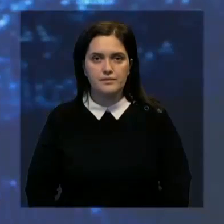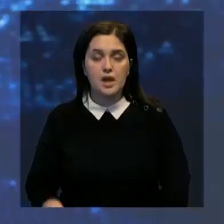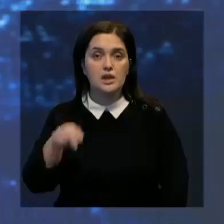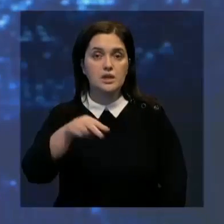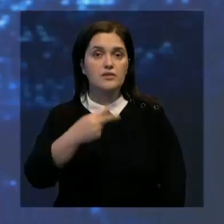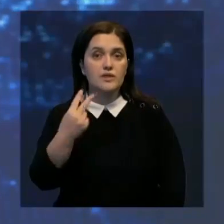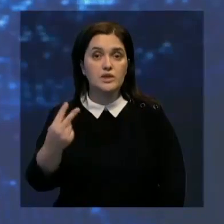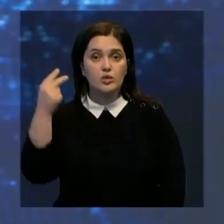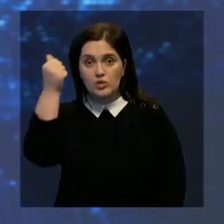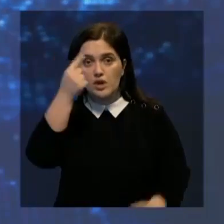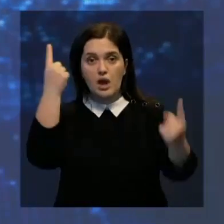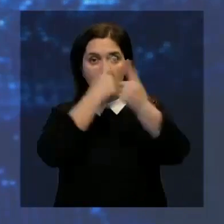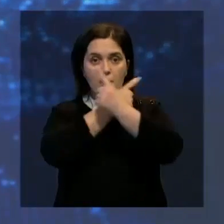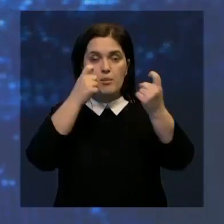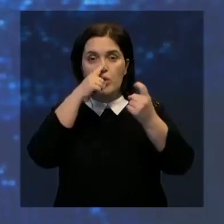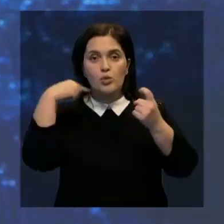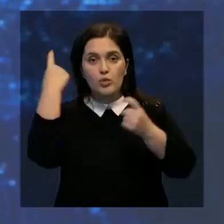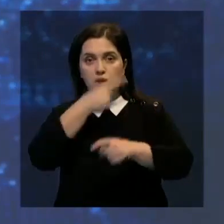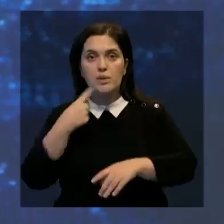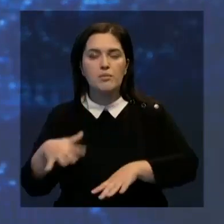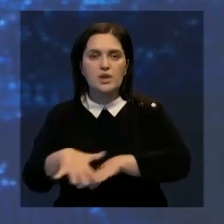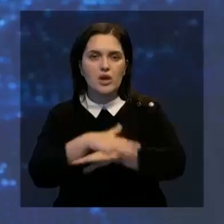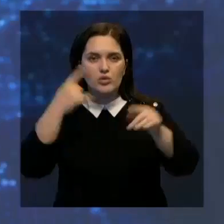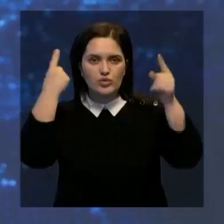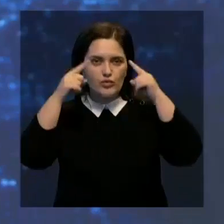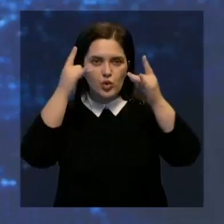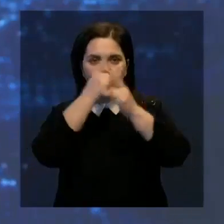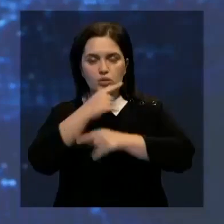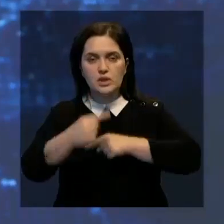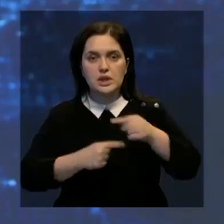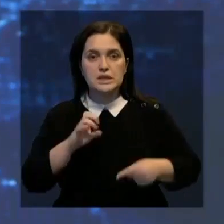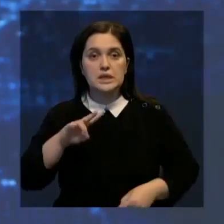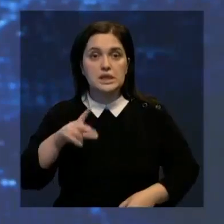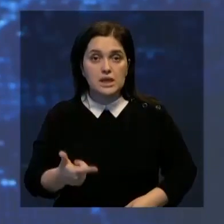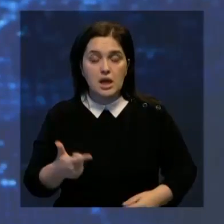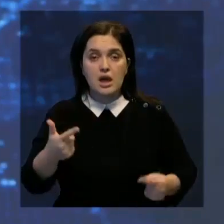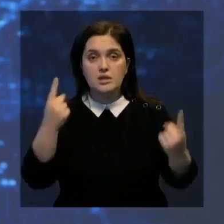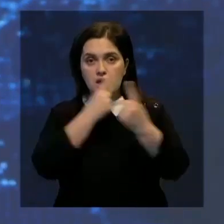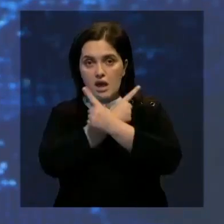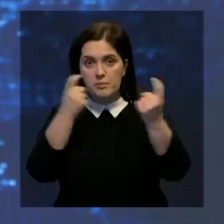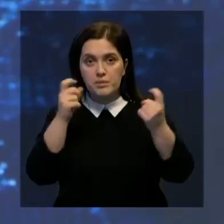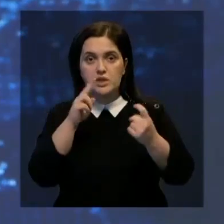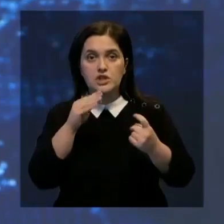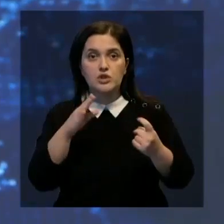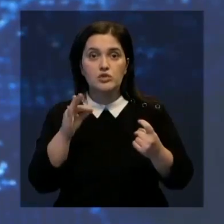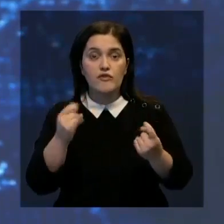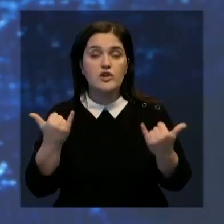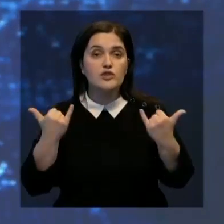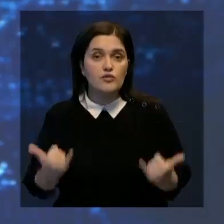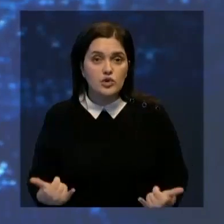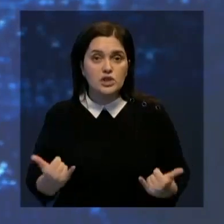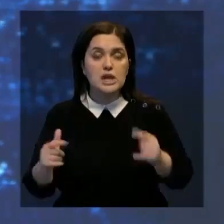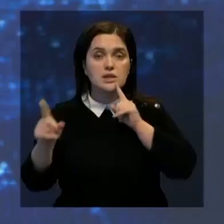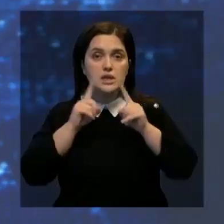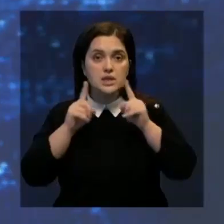2022 год объявлен годом народного творчества и культурного наследия СНГ. Об этом сообщил Касым Жамартукаев на сегодняшнем заседании